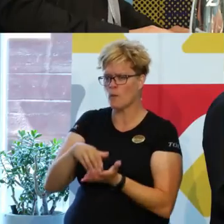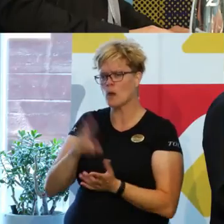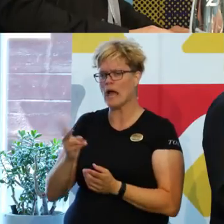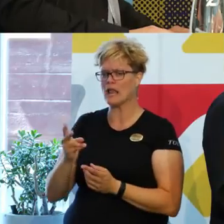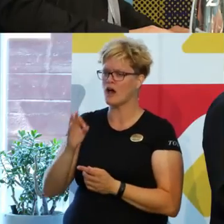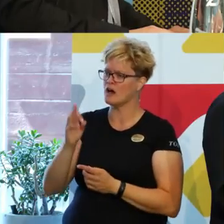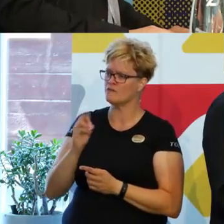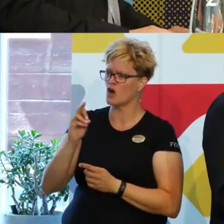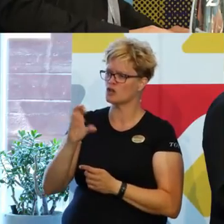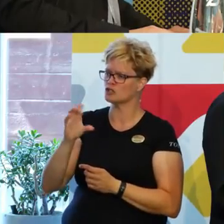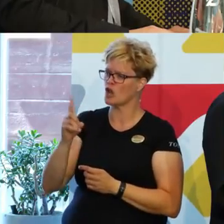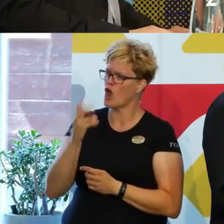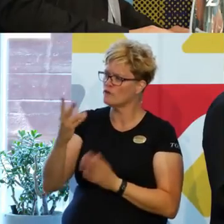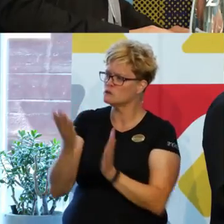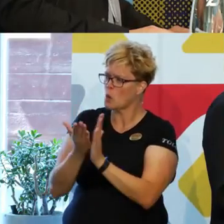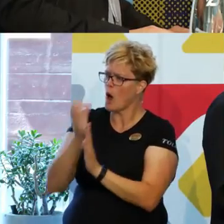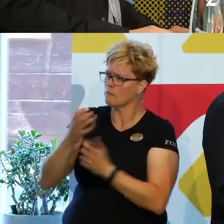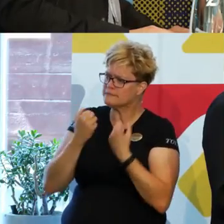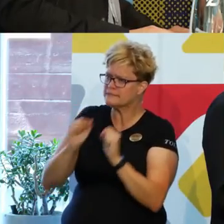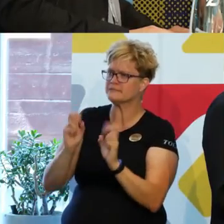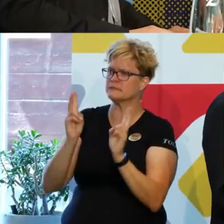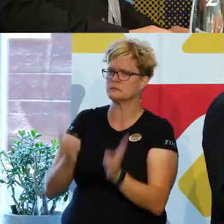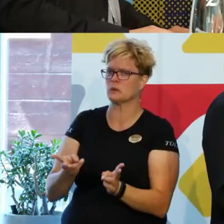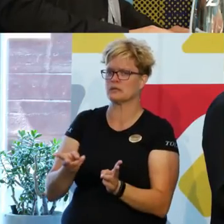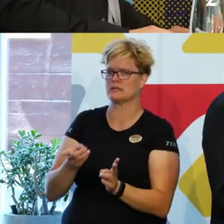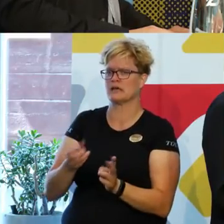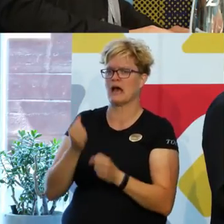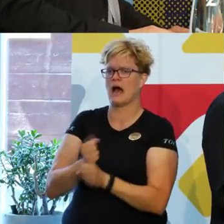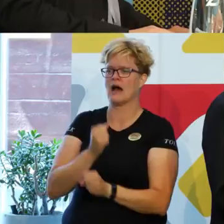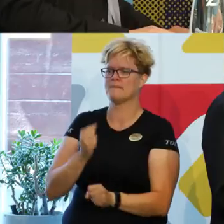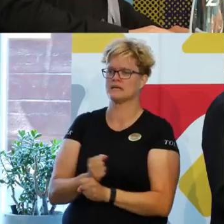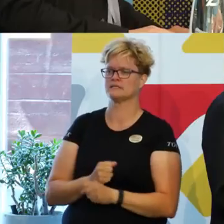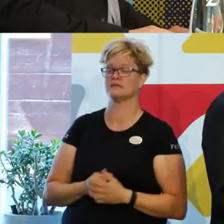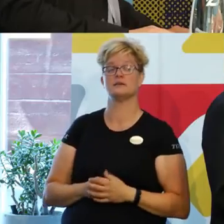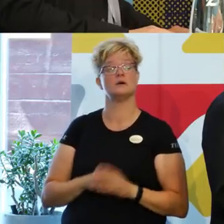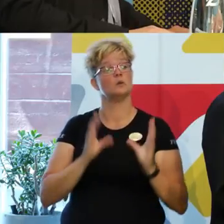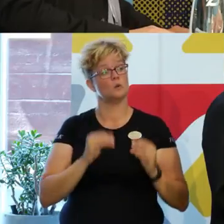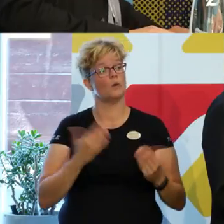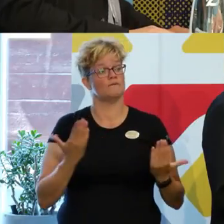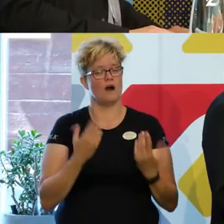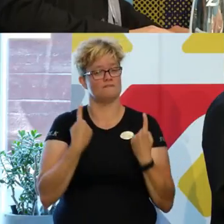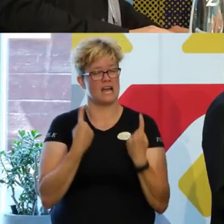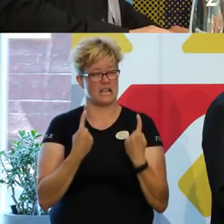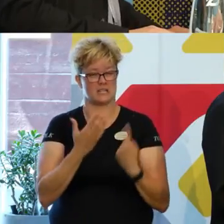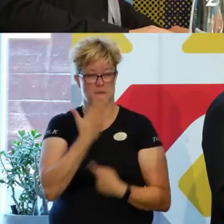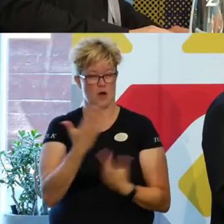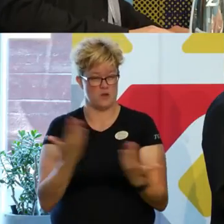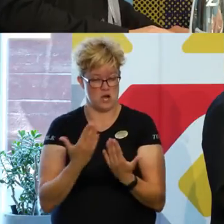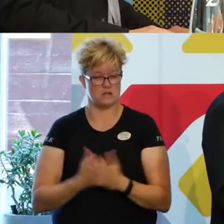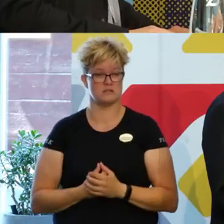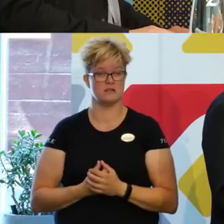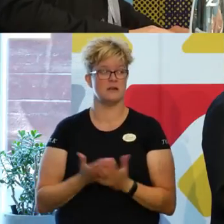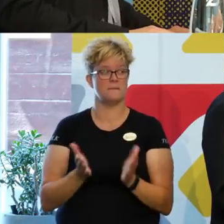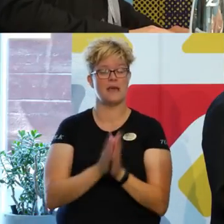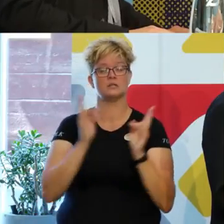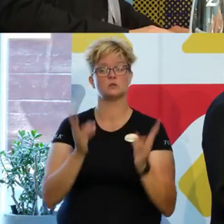i förslövsskolan när man nu driver ett sånt här arbete? Alltså det som är så fantastiskt bra, tycker jag, med